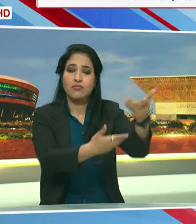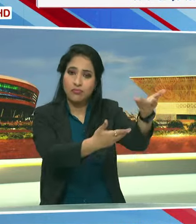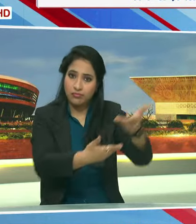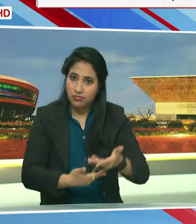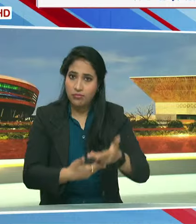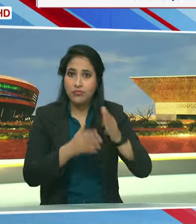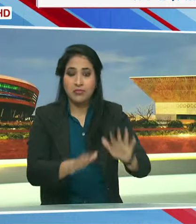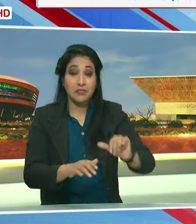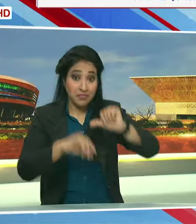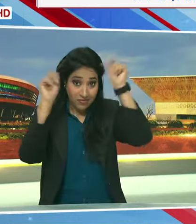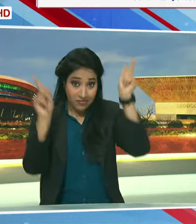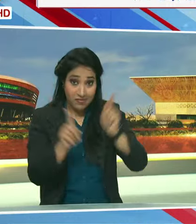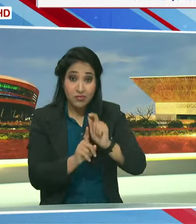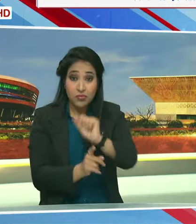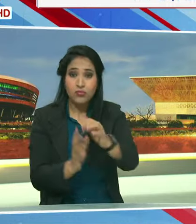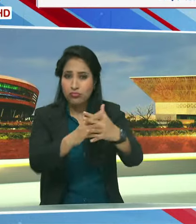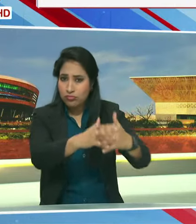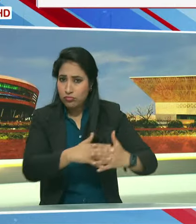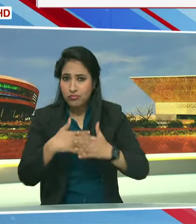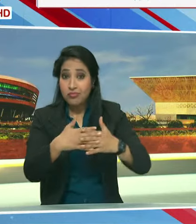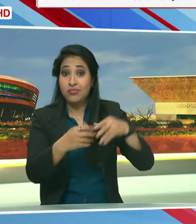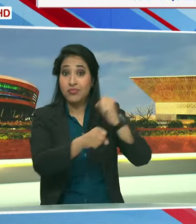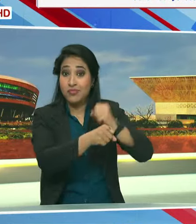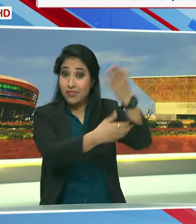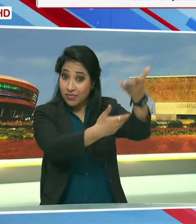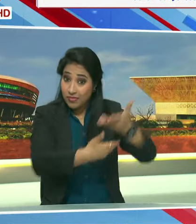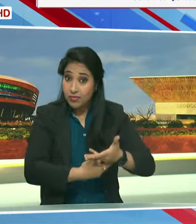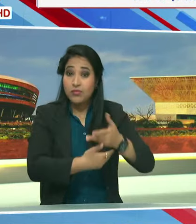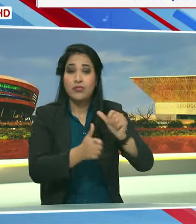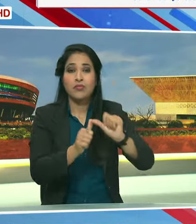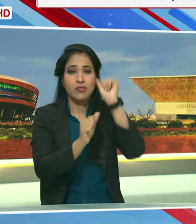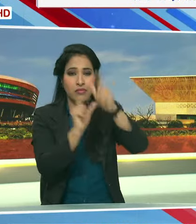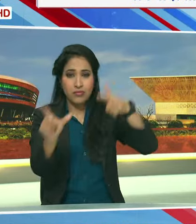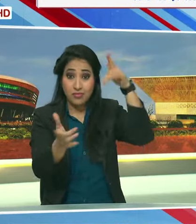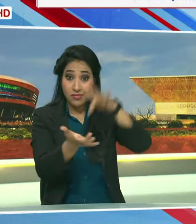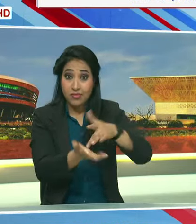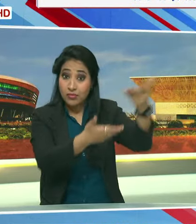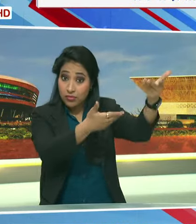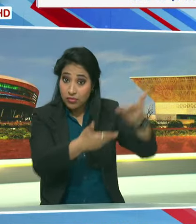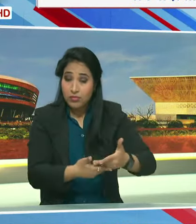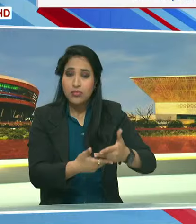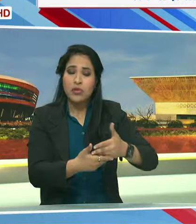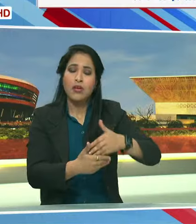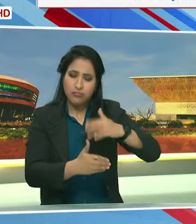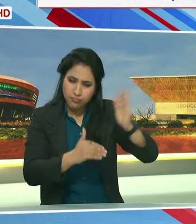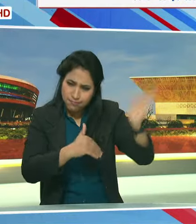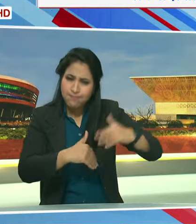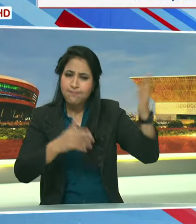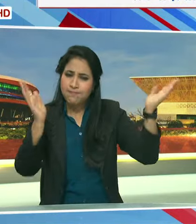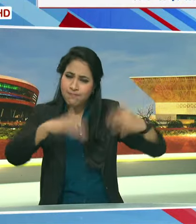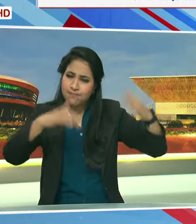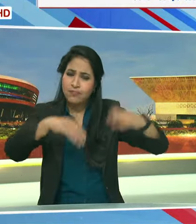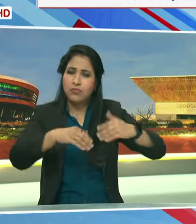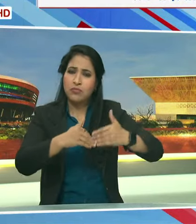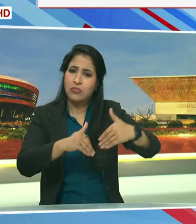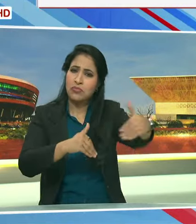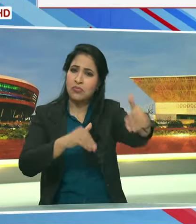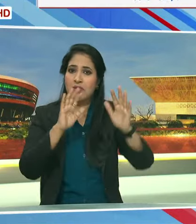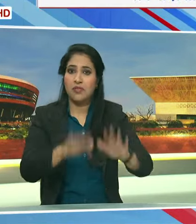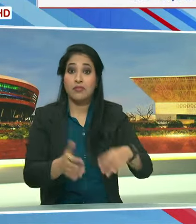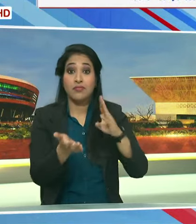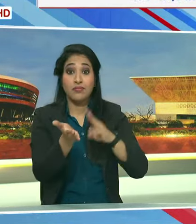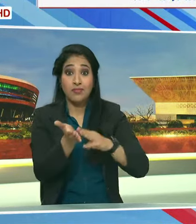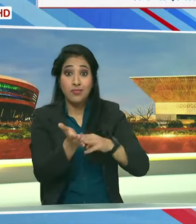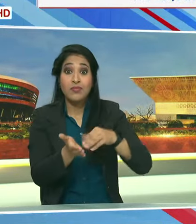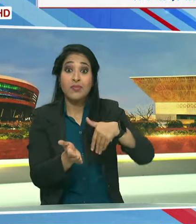देशी विदेशी महमानों का अयोध्या आने का सिलसिला जारी है सुम्वार को